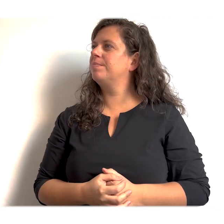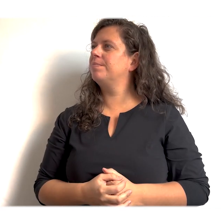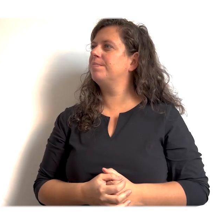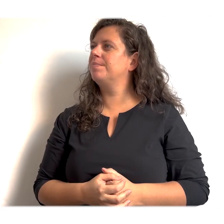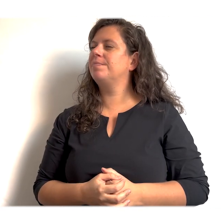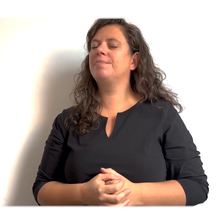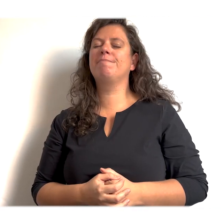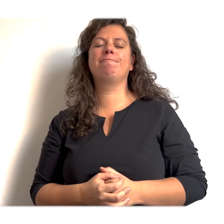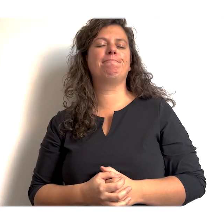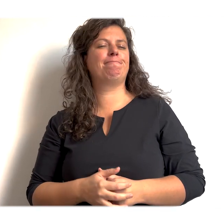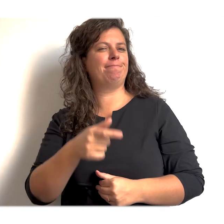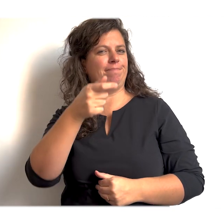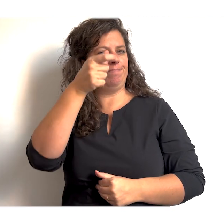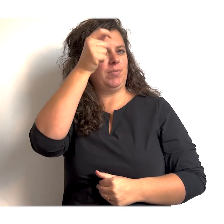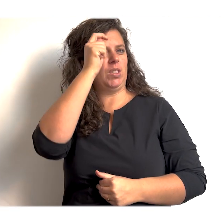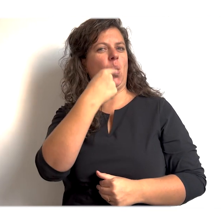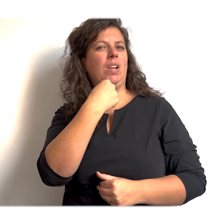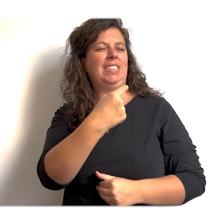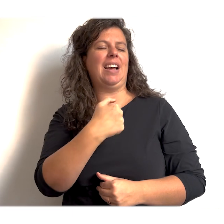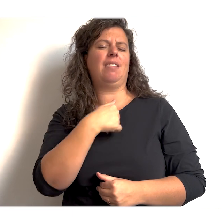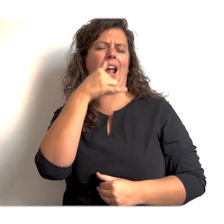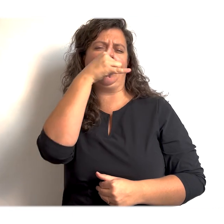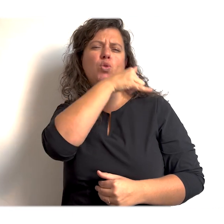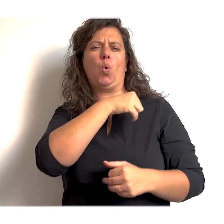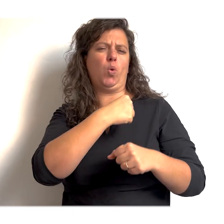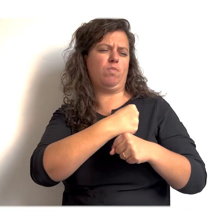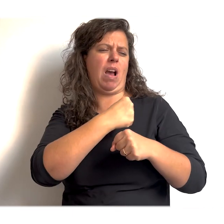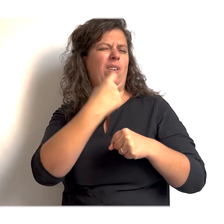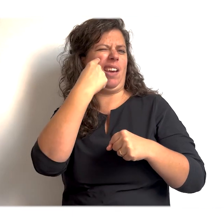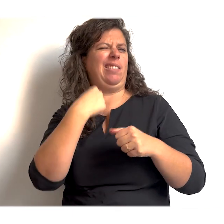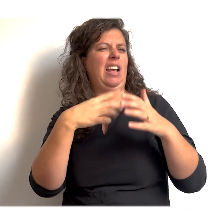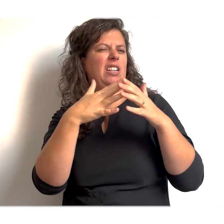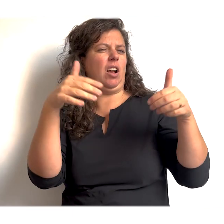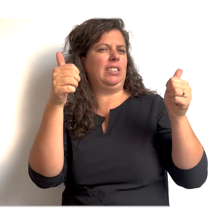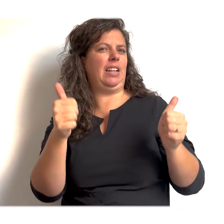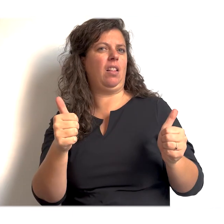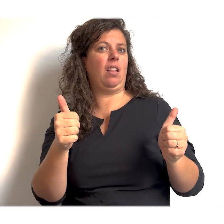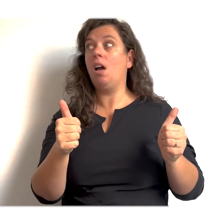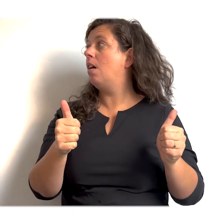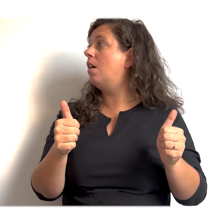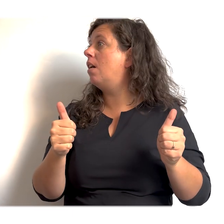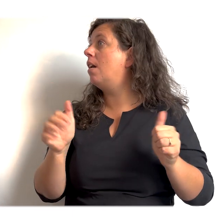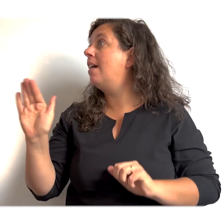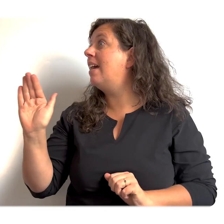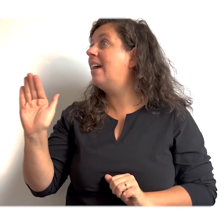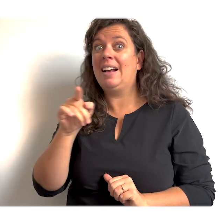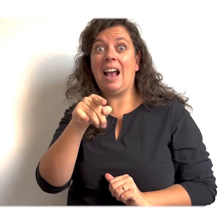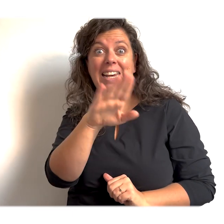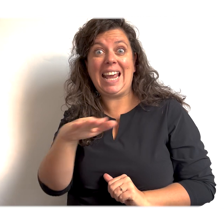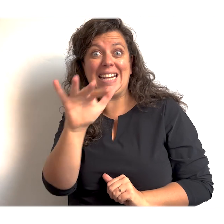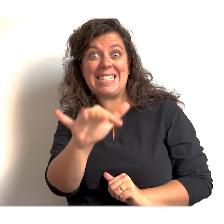heel cools bouwen. Oh, natuurlijk. En dat zit ik als het stil gaat worden. Hé, Olly, de kids zijn er.